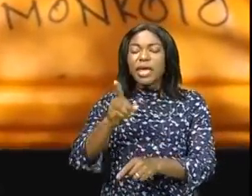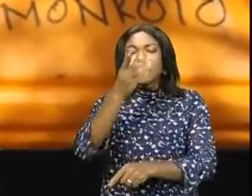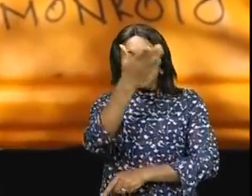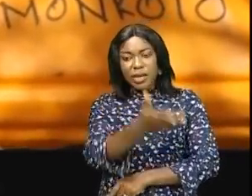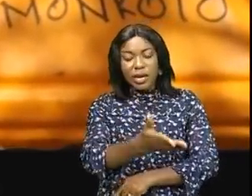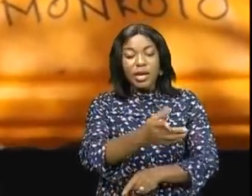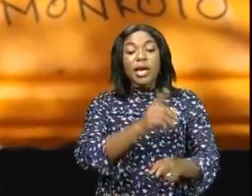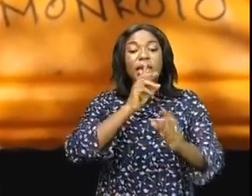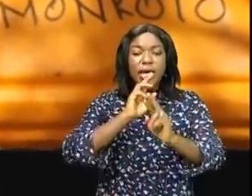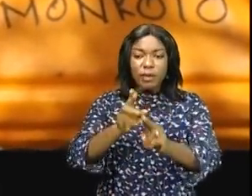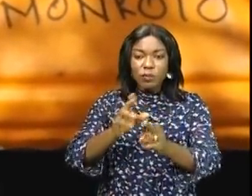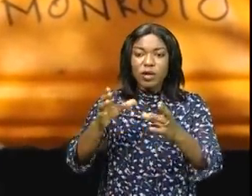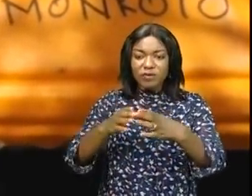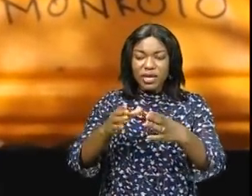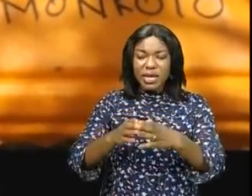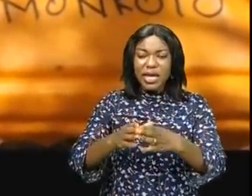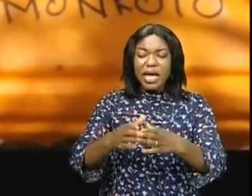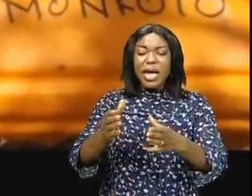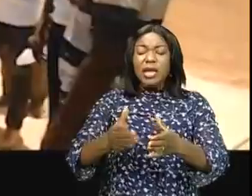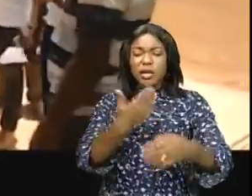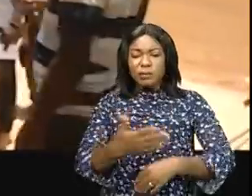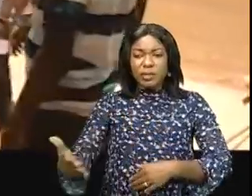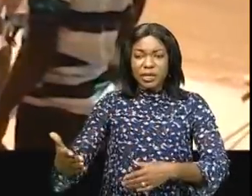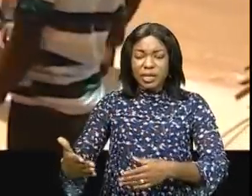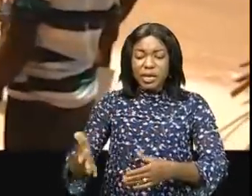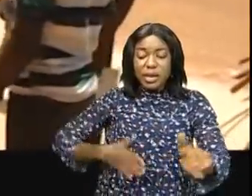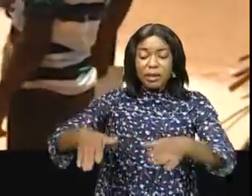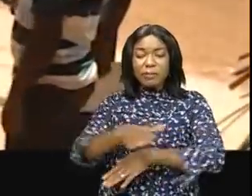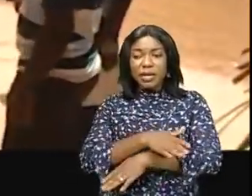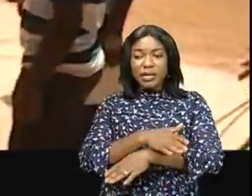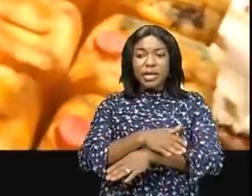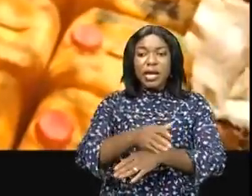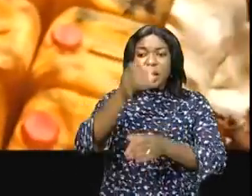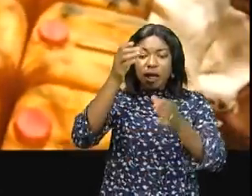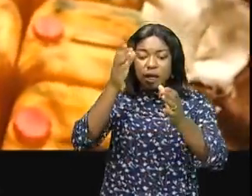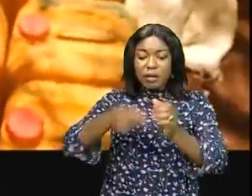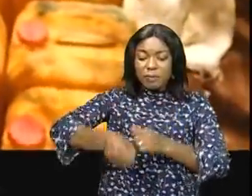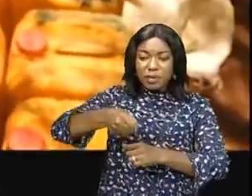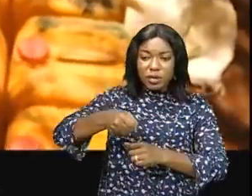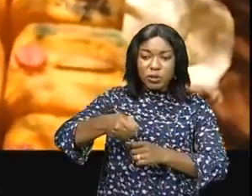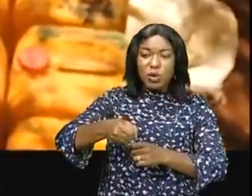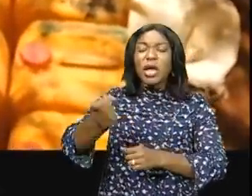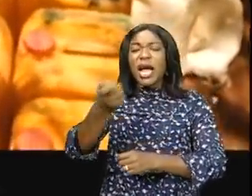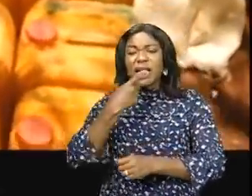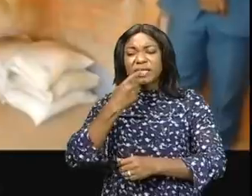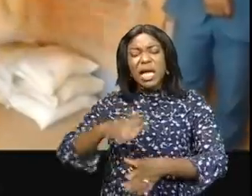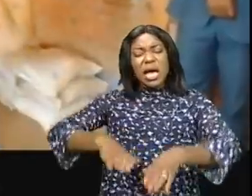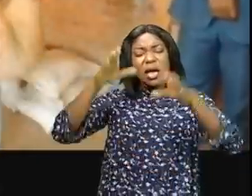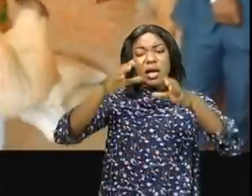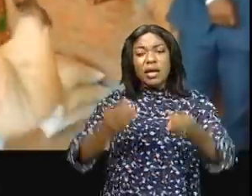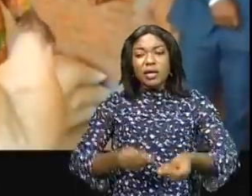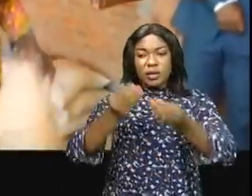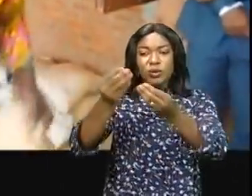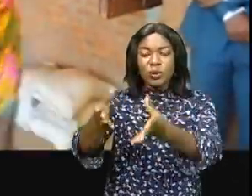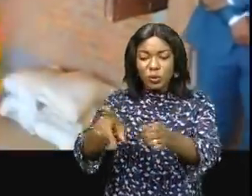qui vient de répondre avec un lot composé de panne bidon produits pharmaceutiques quelques